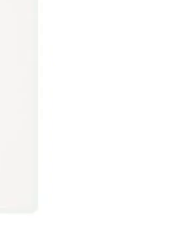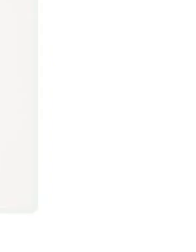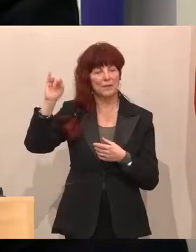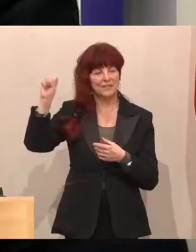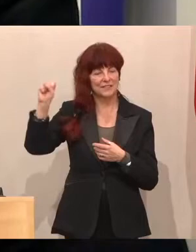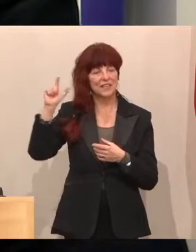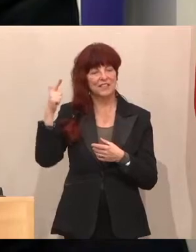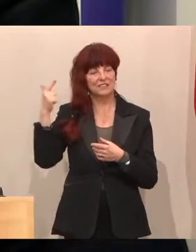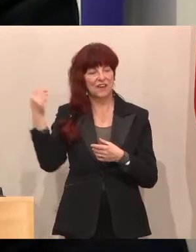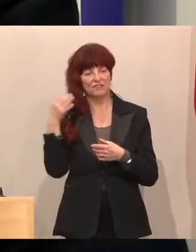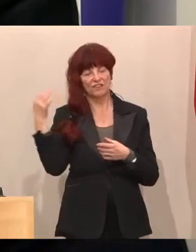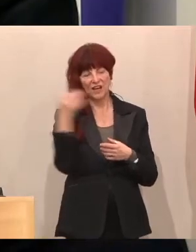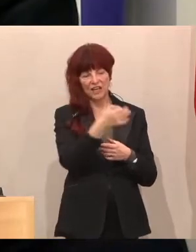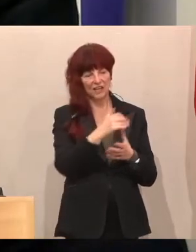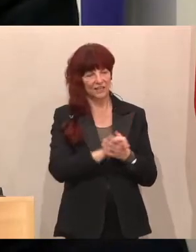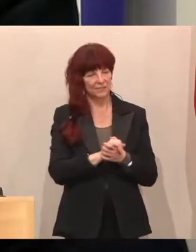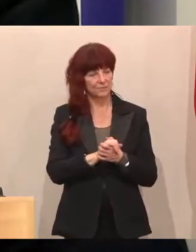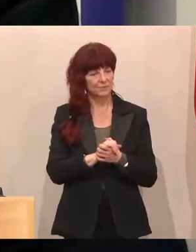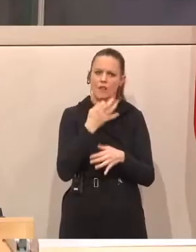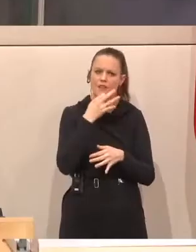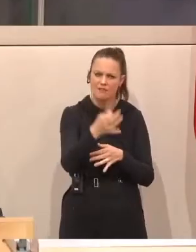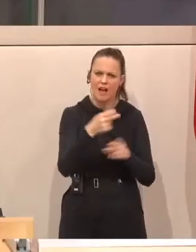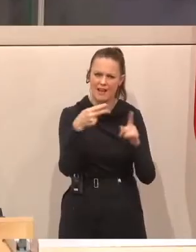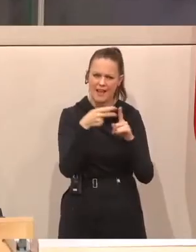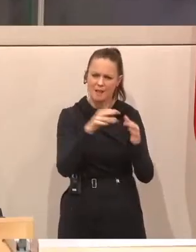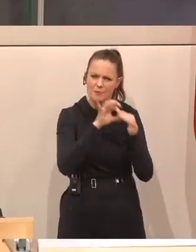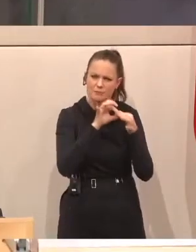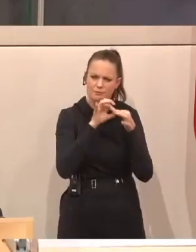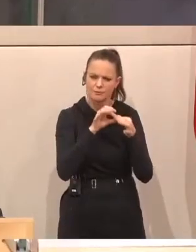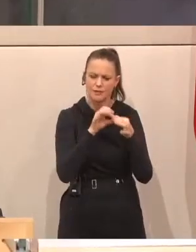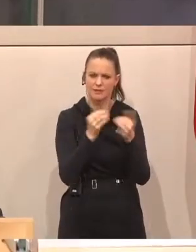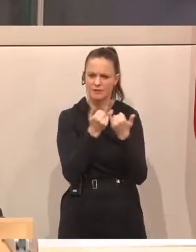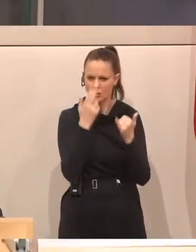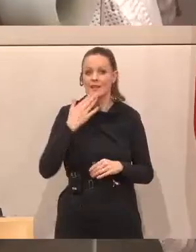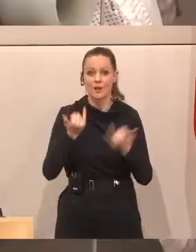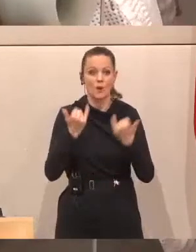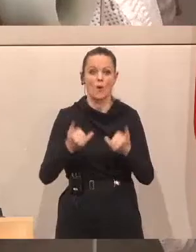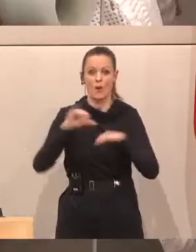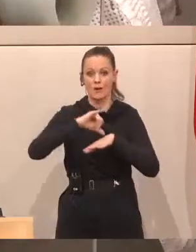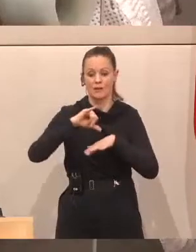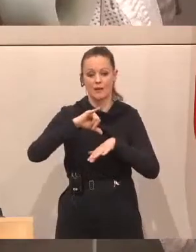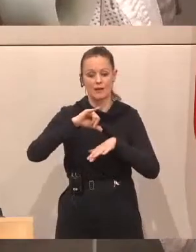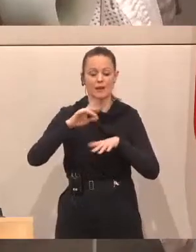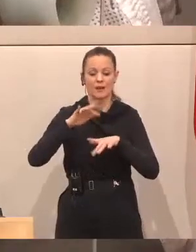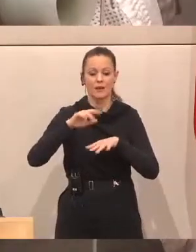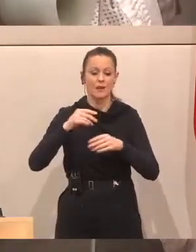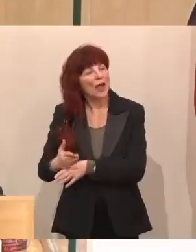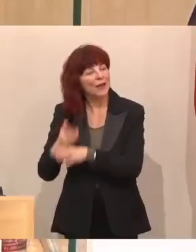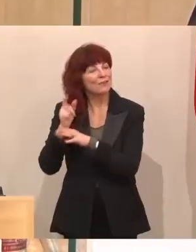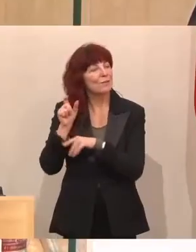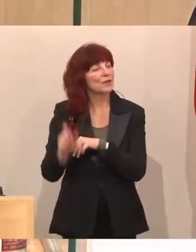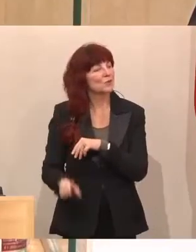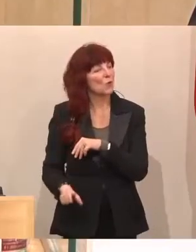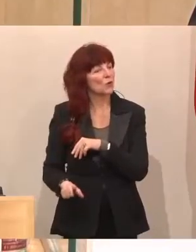Was war das berührendste Erlebnis? Bezüglich der Dimension der Barrierefreiheit. So viele tolle Projekte.